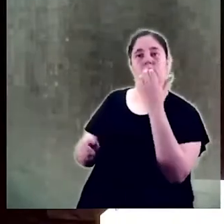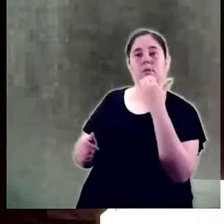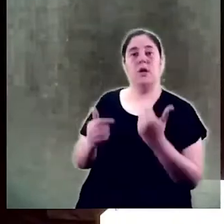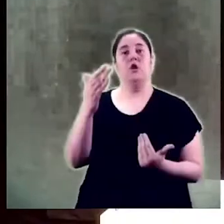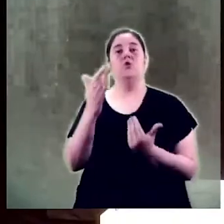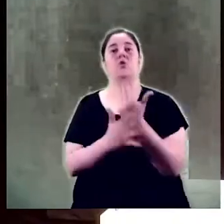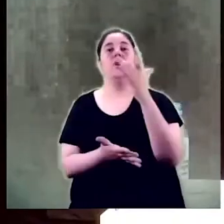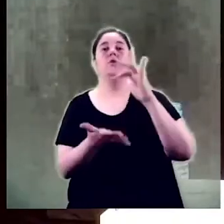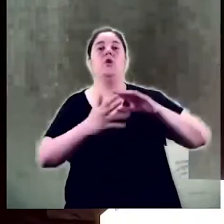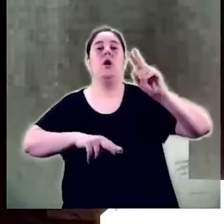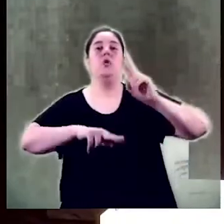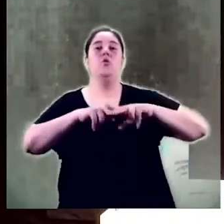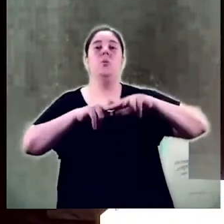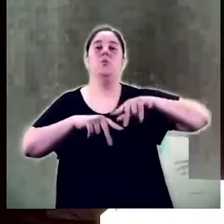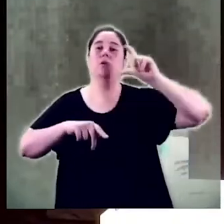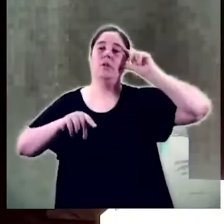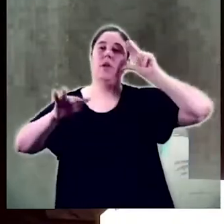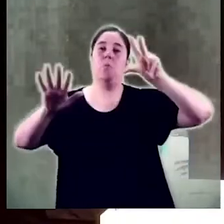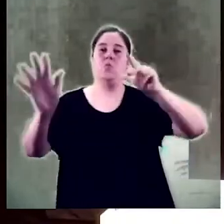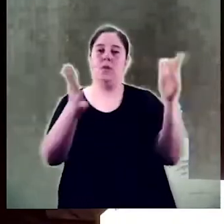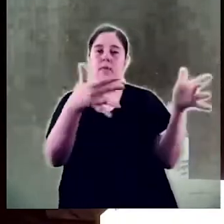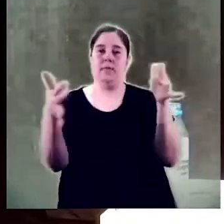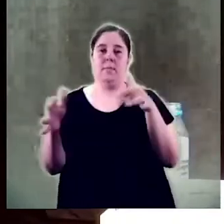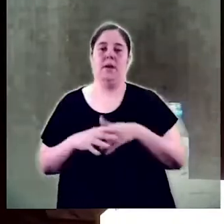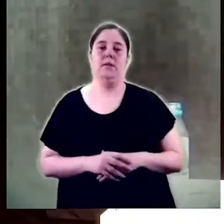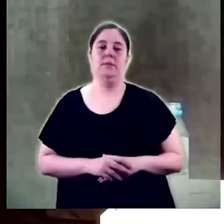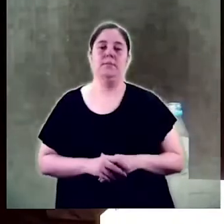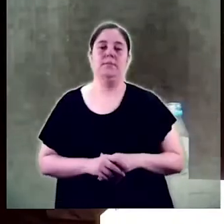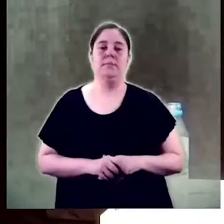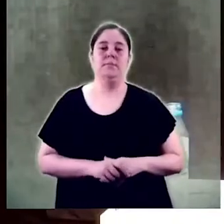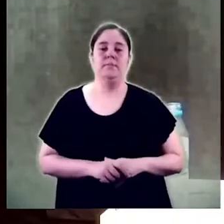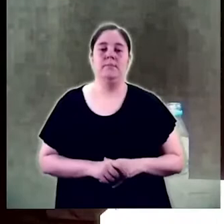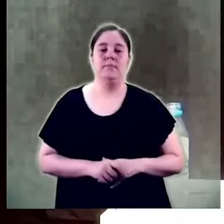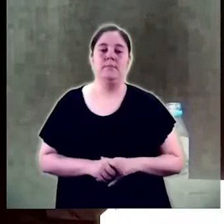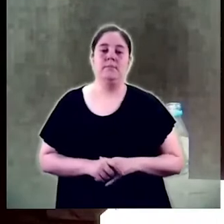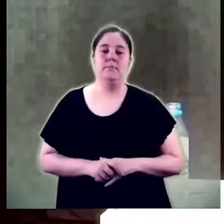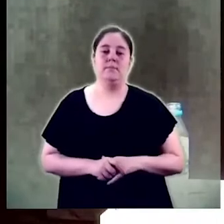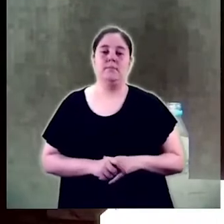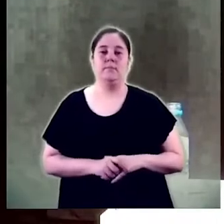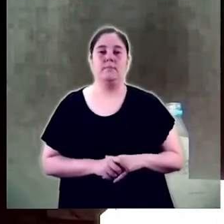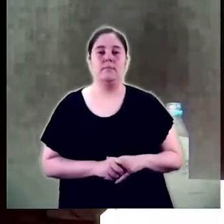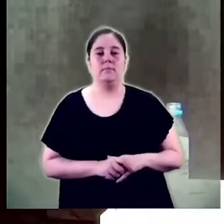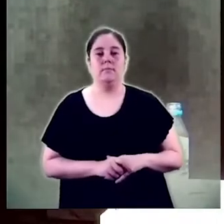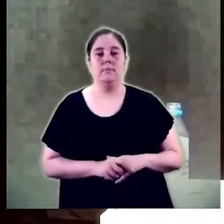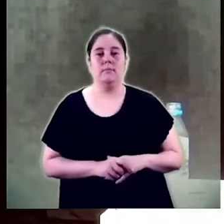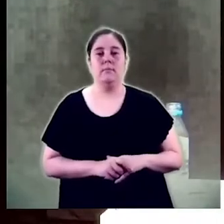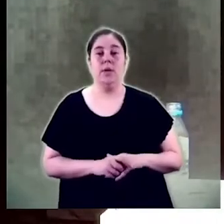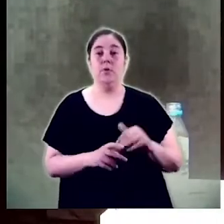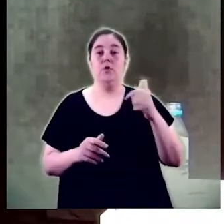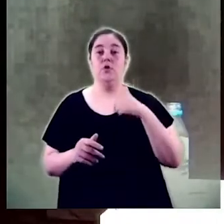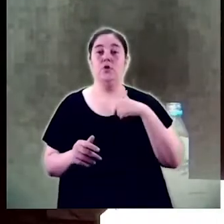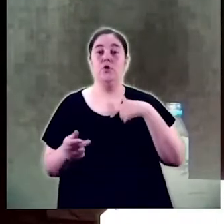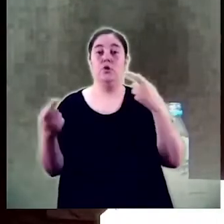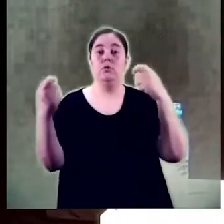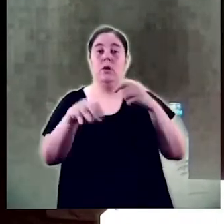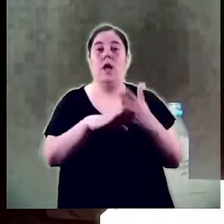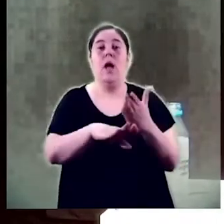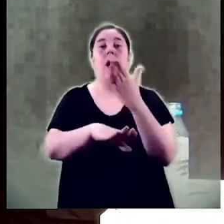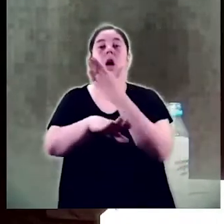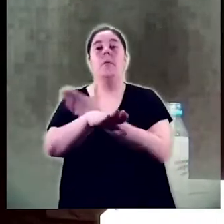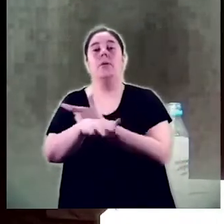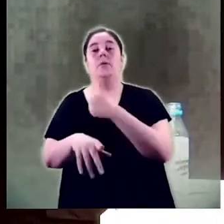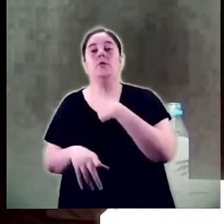universitat a la jornada en commemoració del 8 de març i permeteu-me que abans d'abandonar l'ús de la paraula